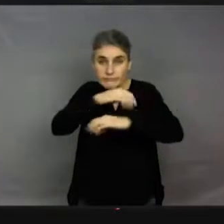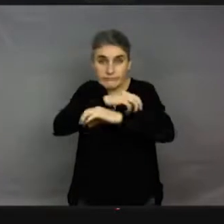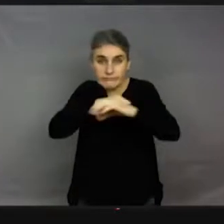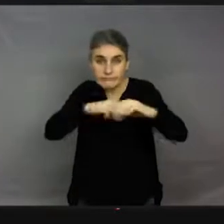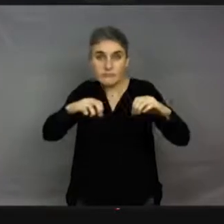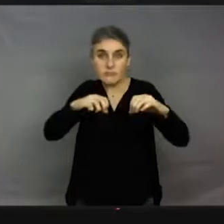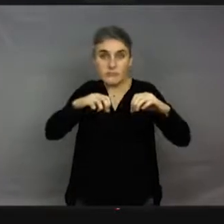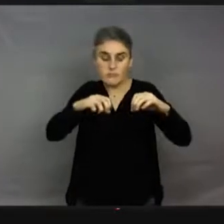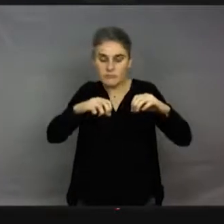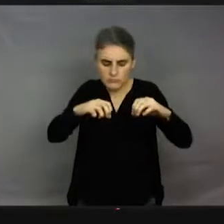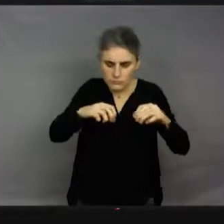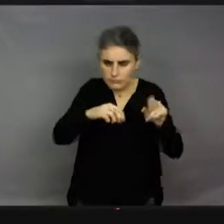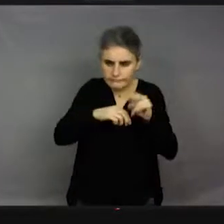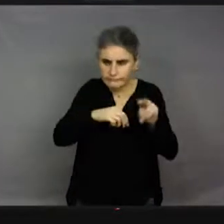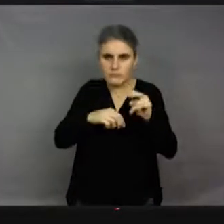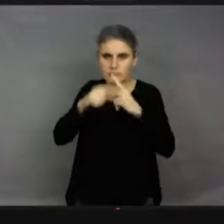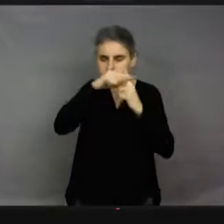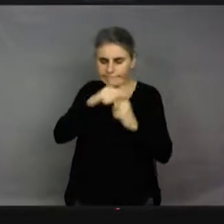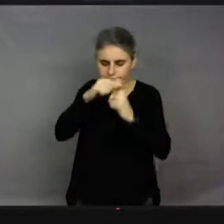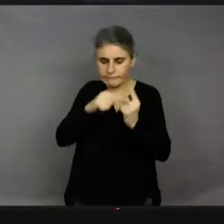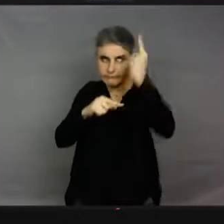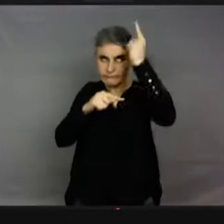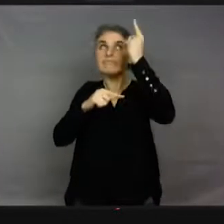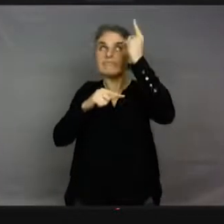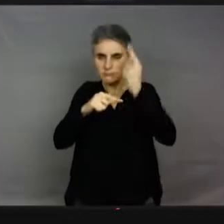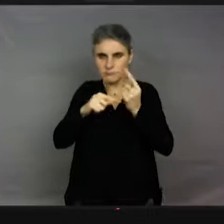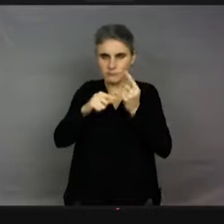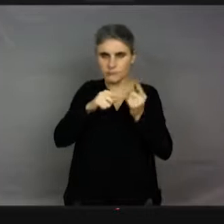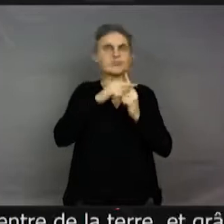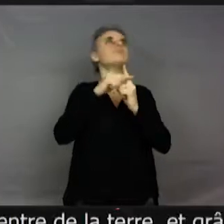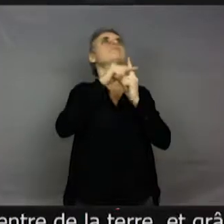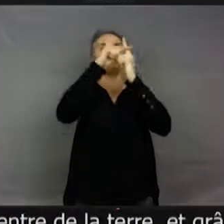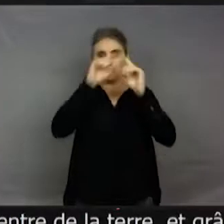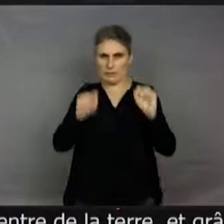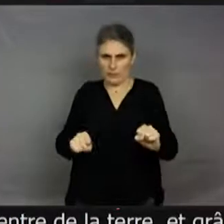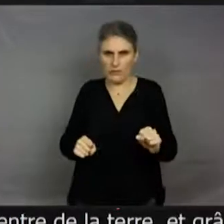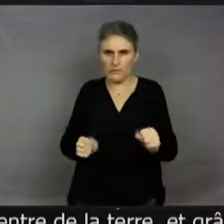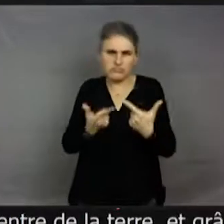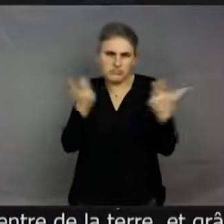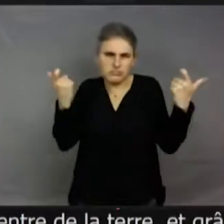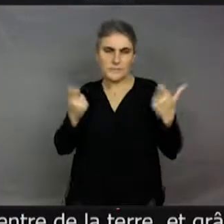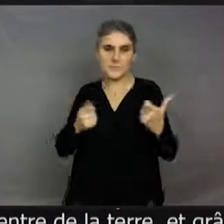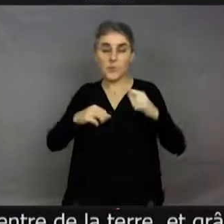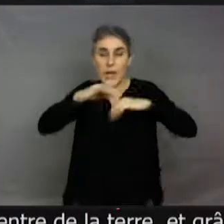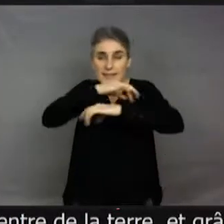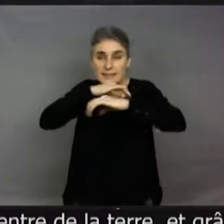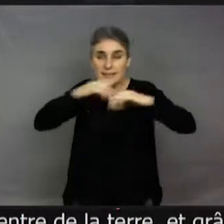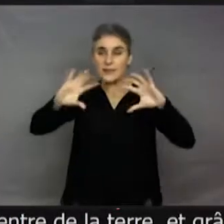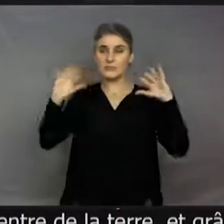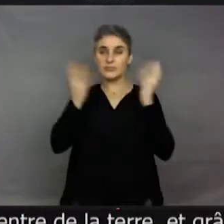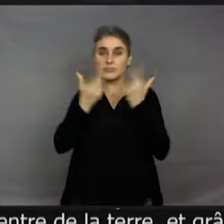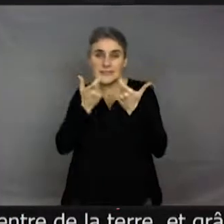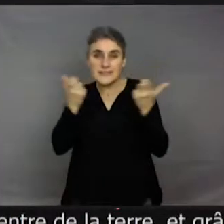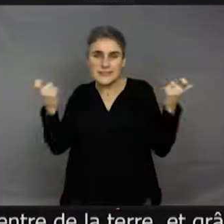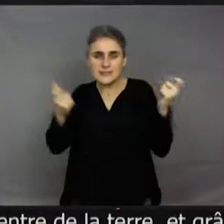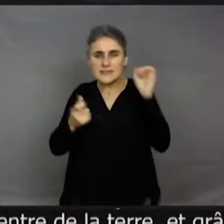Du coup, grâce à ça, ils savent que s'ils doivent ressortir, c'est par là, etc. Les insectes sont couverts d'organes